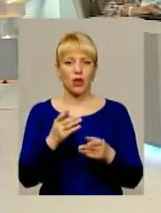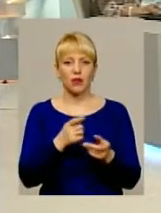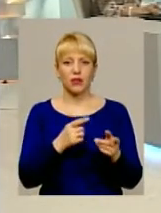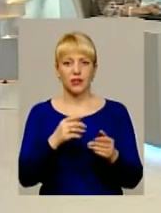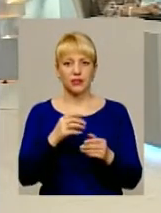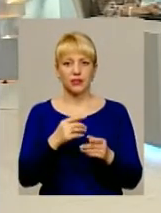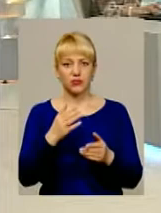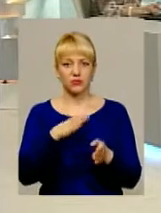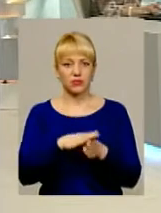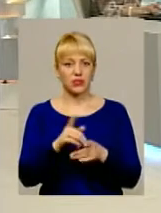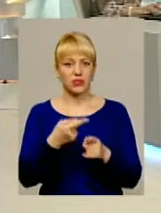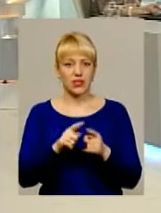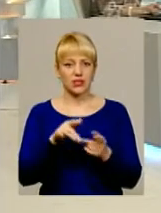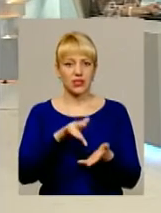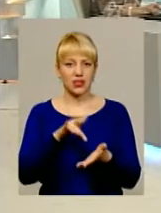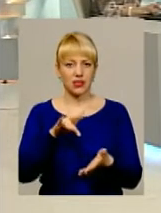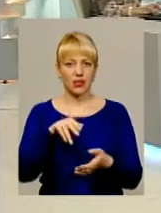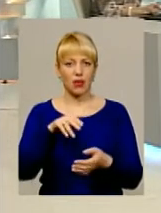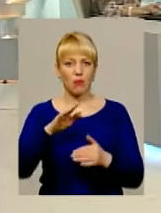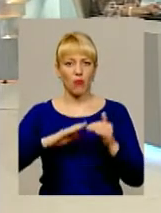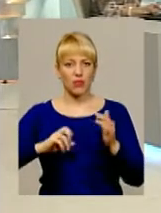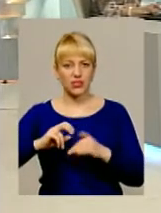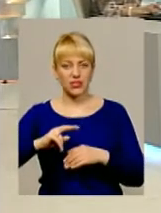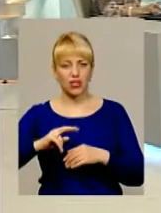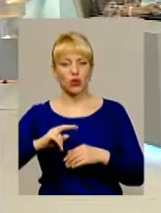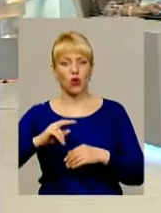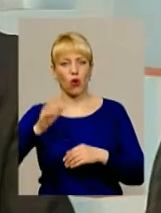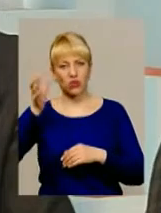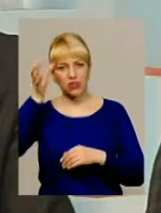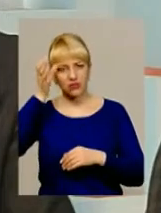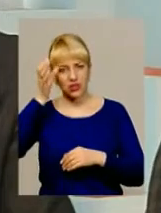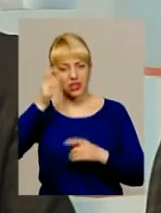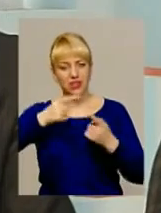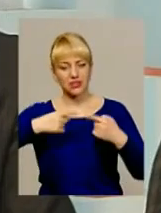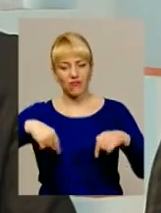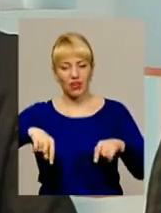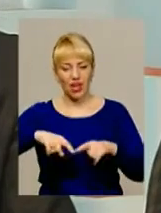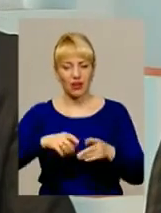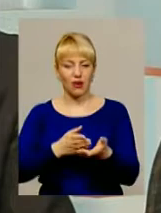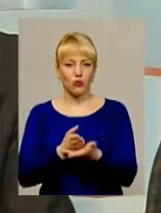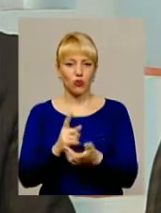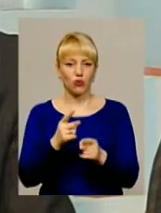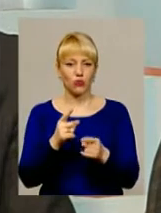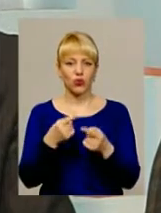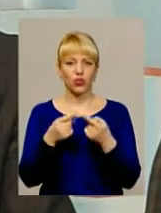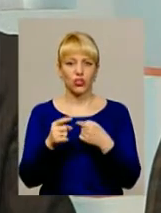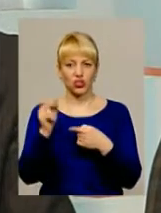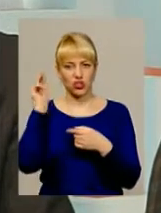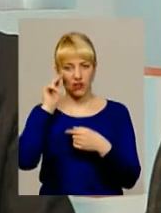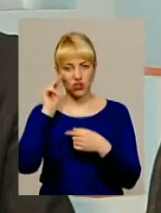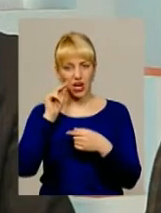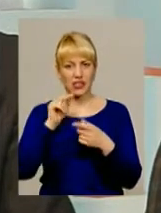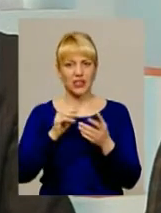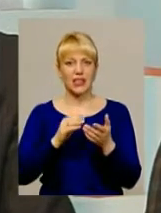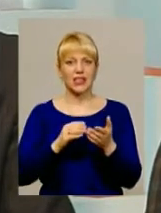єдиний заклад – це Центр професійної освіти сфери послуг. Тому інші навчальні заклади, бачачи,